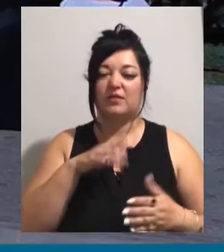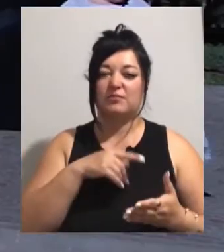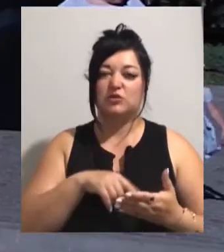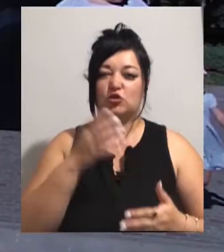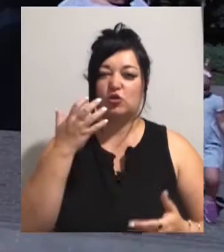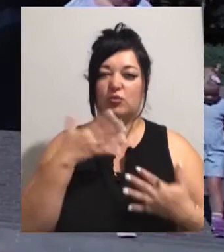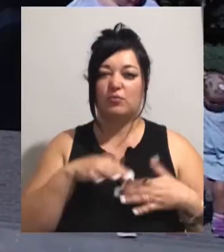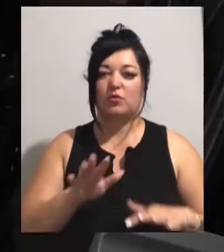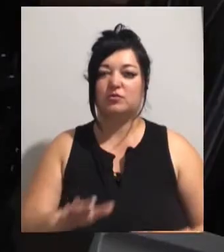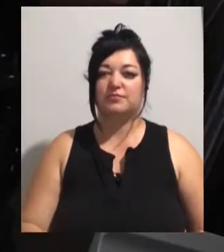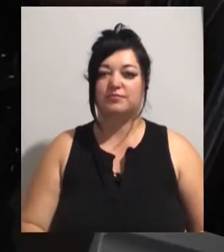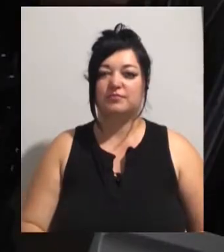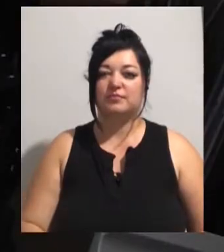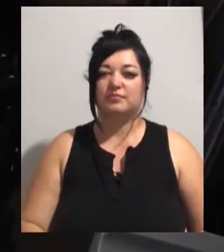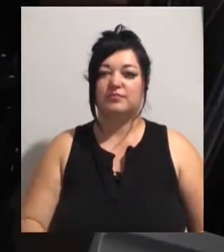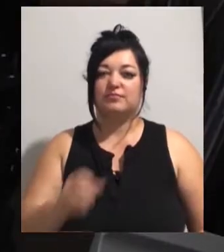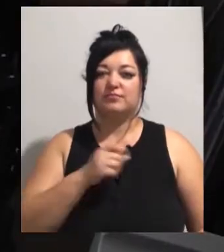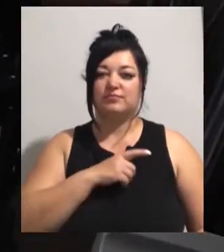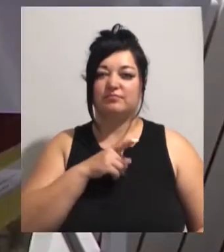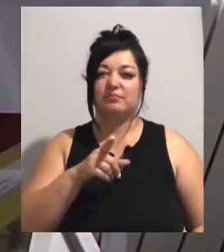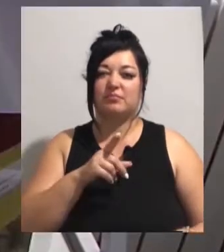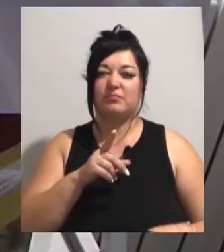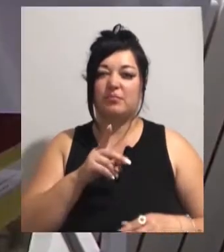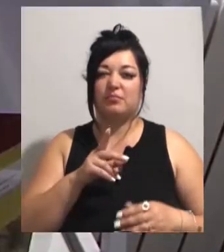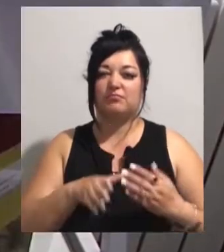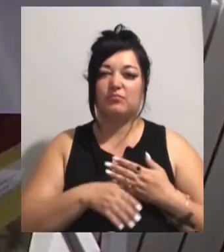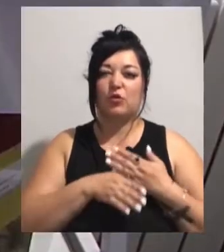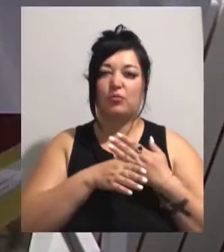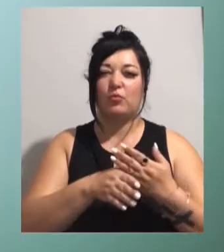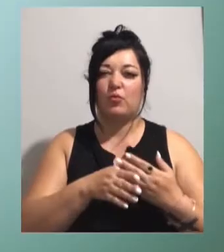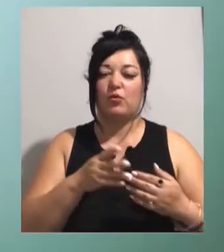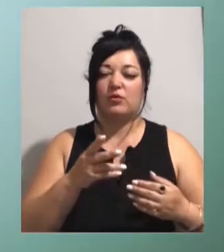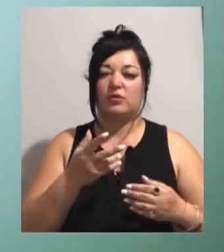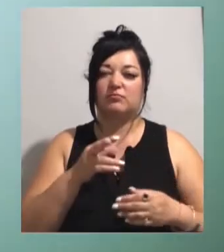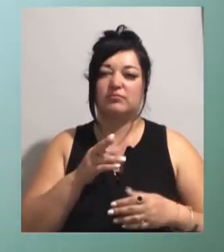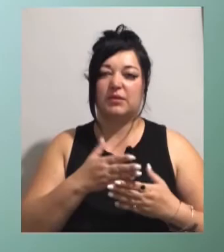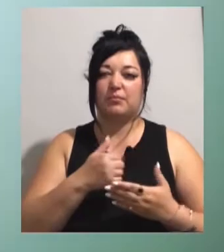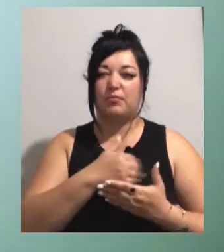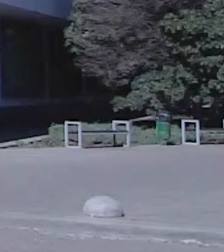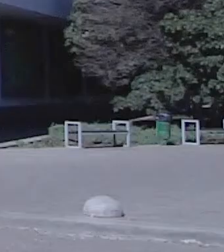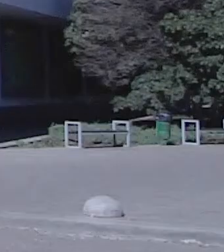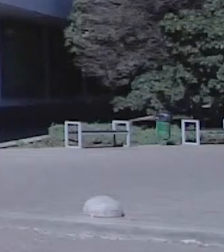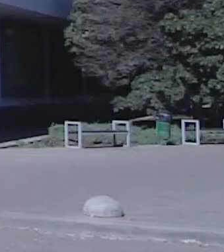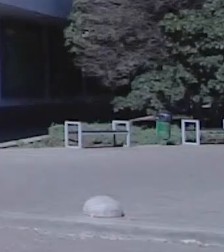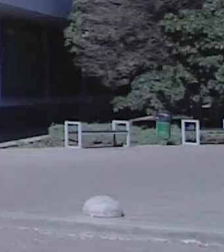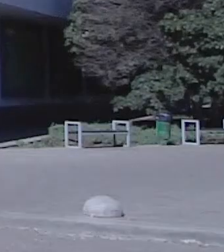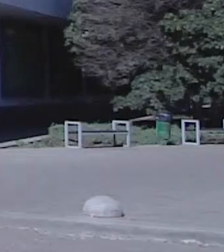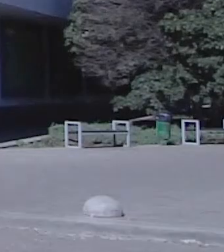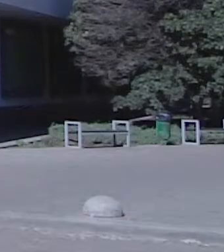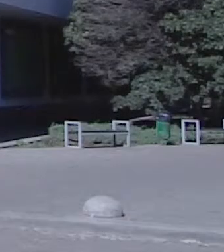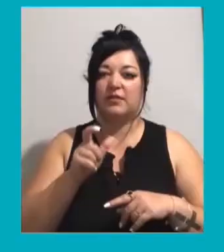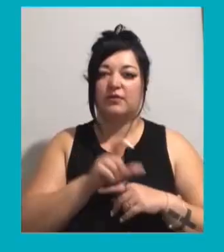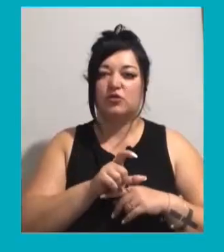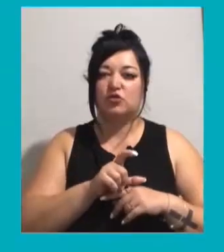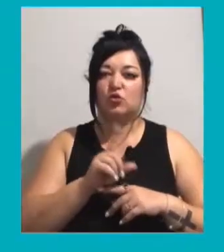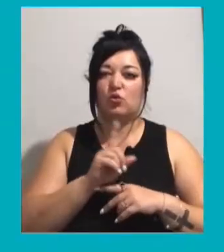З одеським центром паліативної допомоги, який надає послуги невеликовним пацієнтам, близько 200 людей заключили договори.